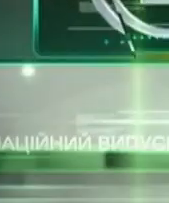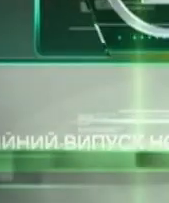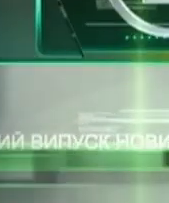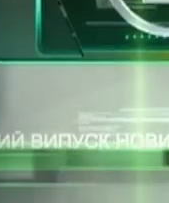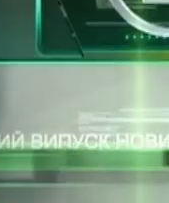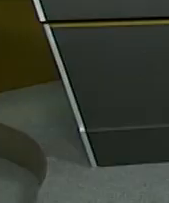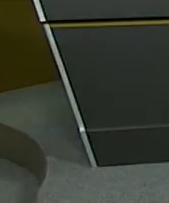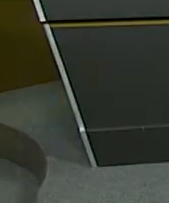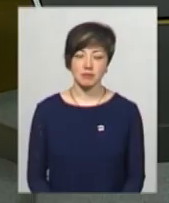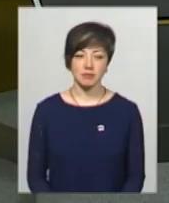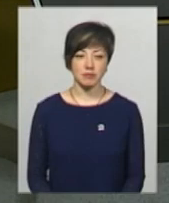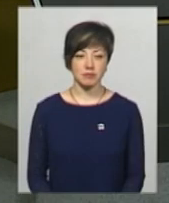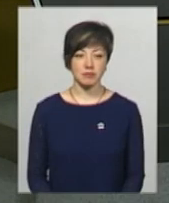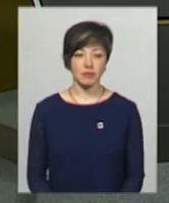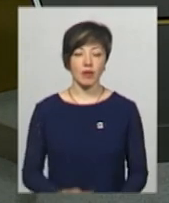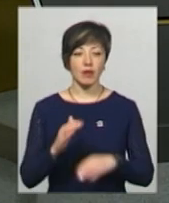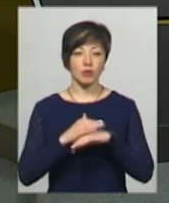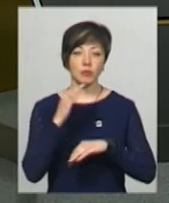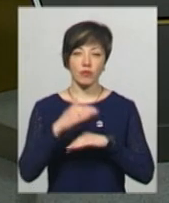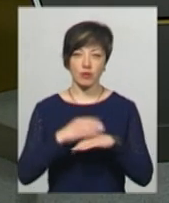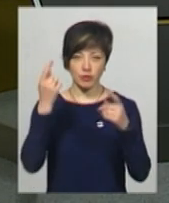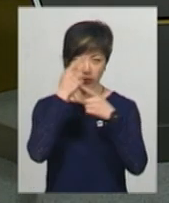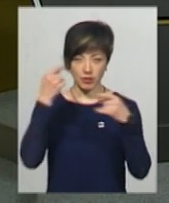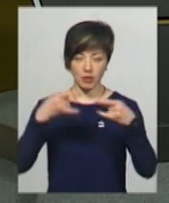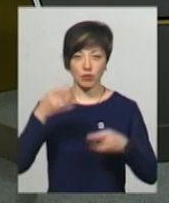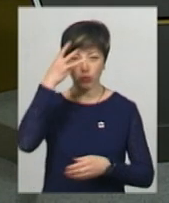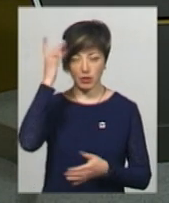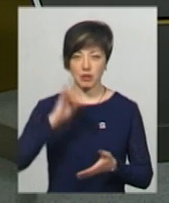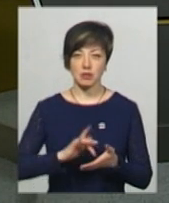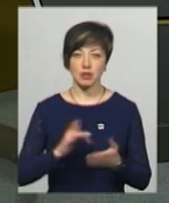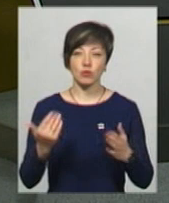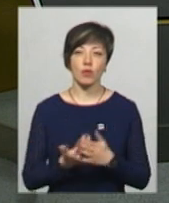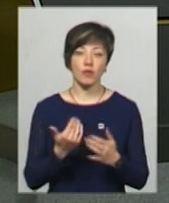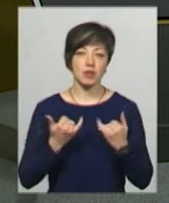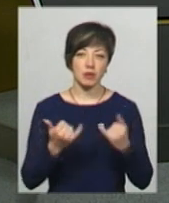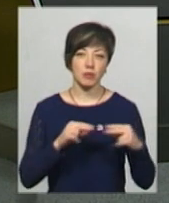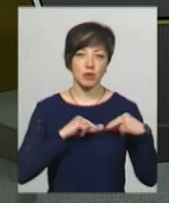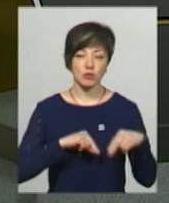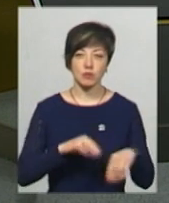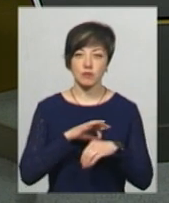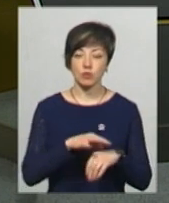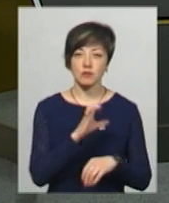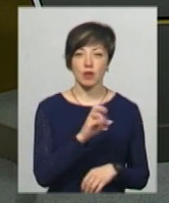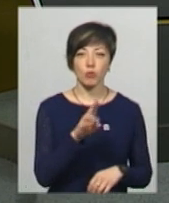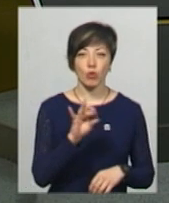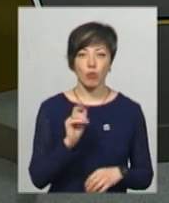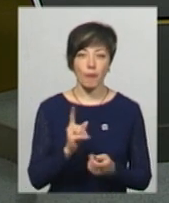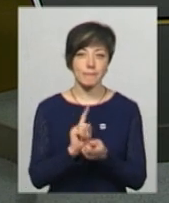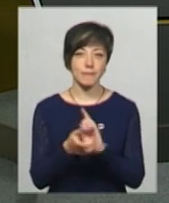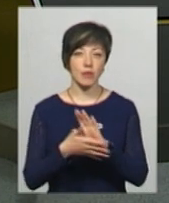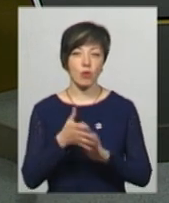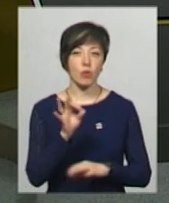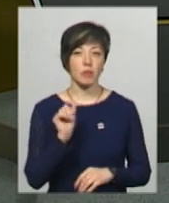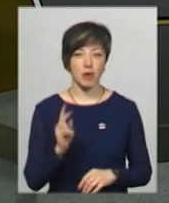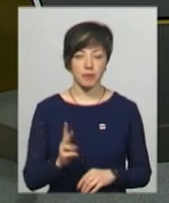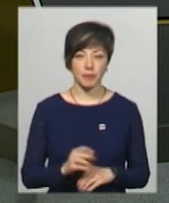Музика Доброго вечора в ефірі каналу Поділля Центр. Випуск новин в студії ведуча Світлана Поробок, диктор жестової